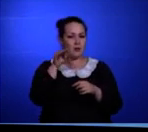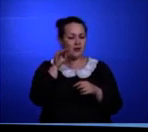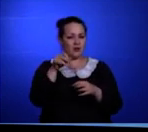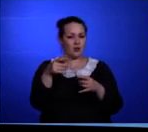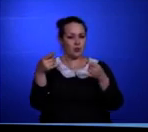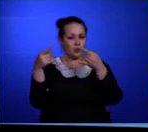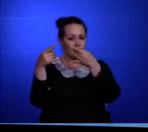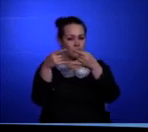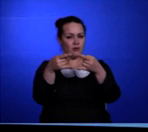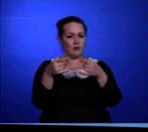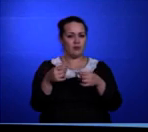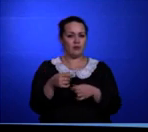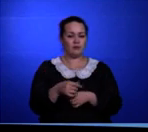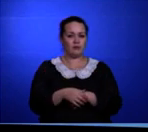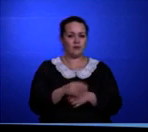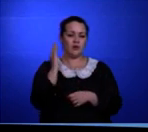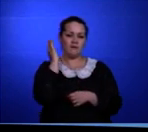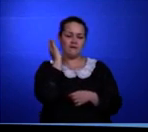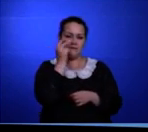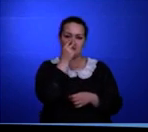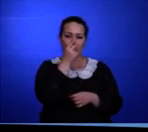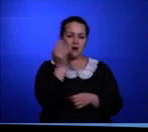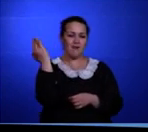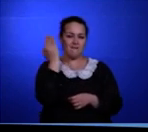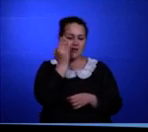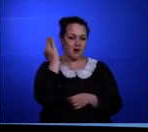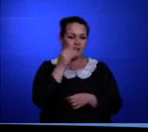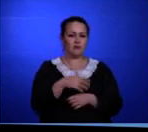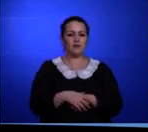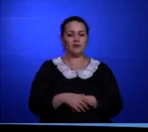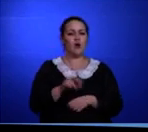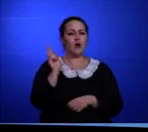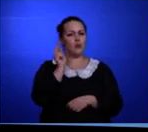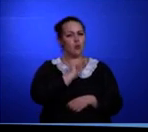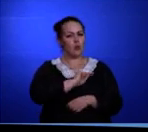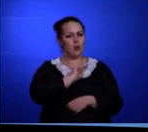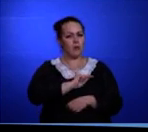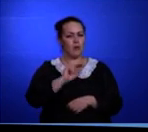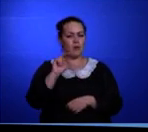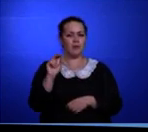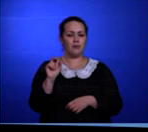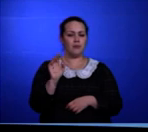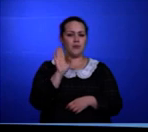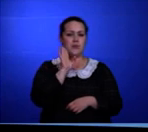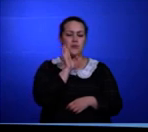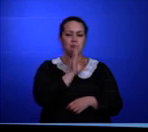то показывали кино. Но, кем работала мать мальчика?